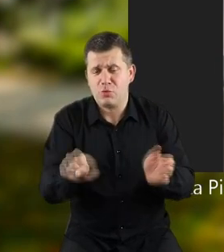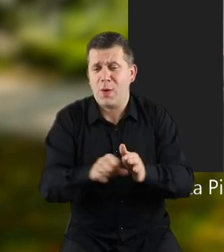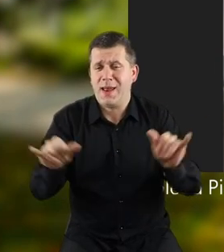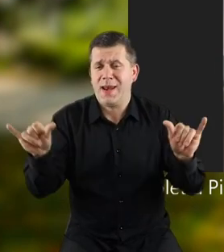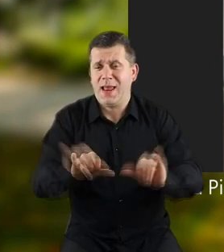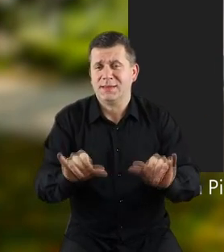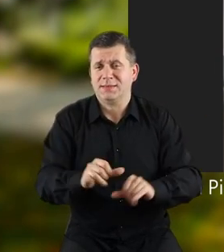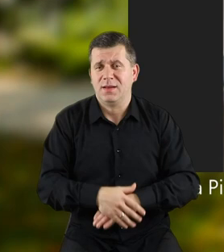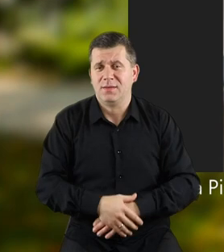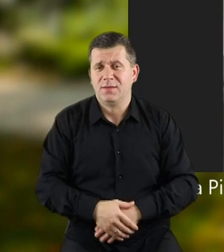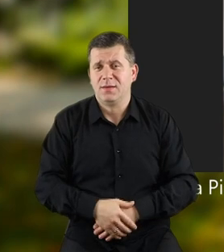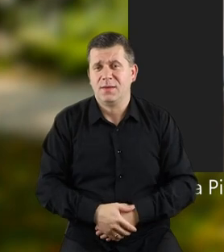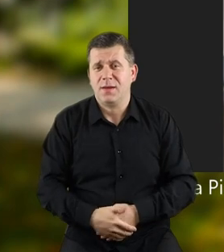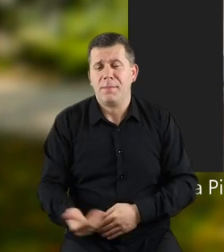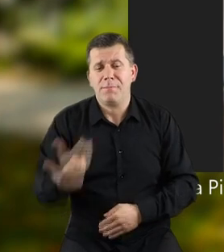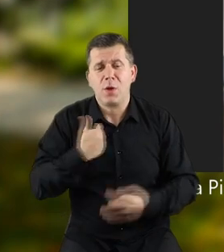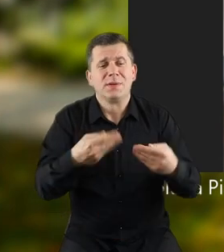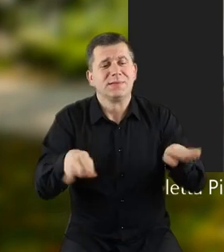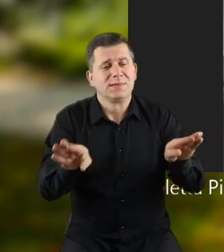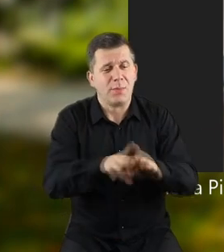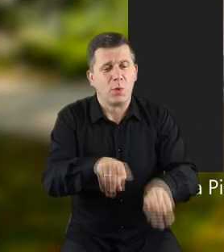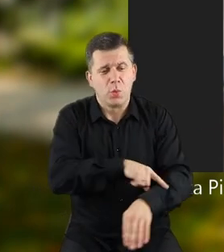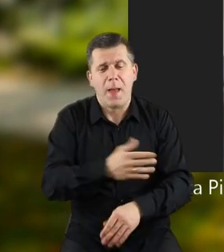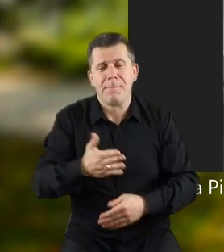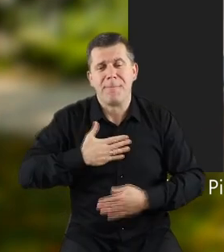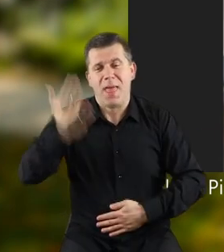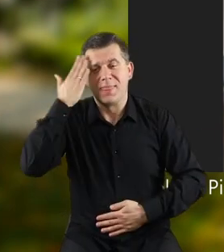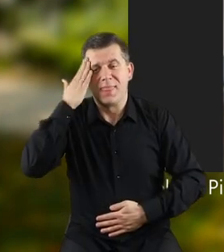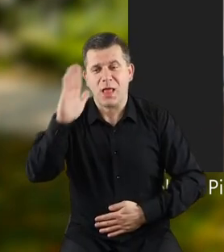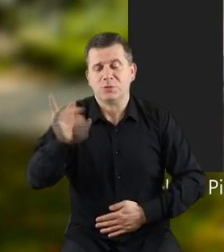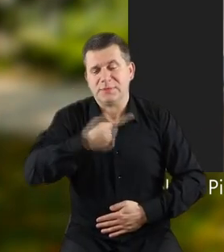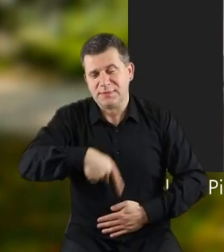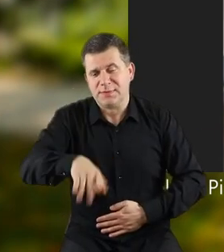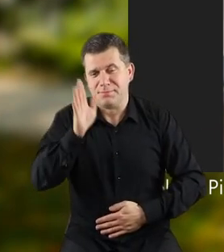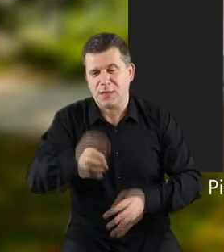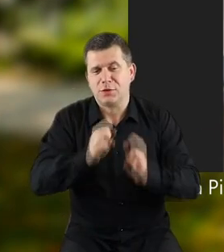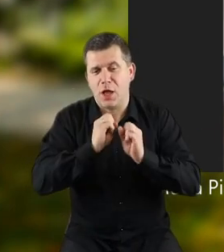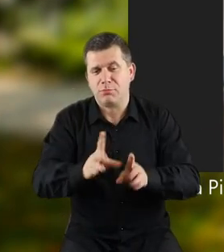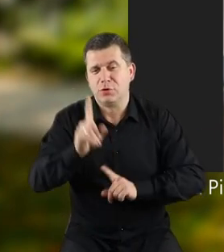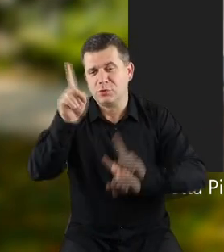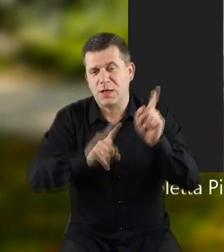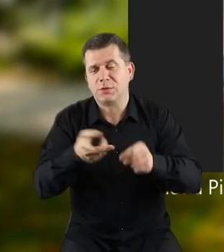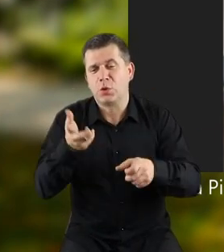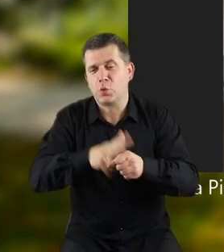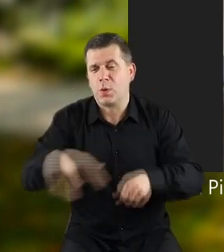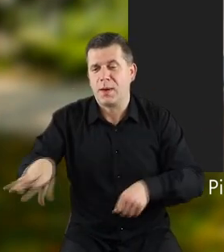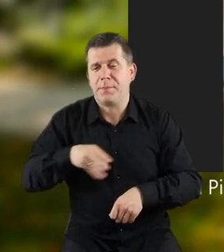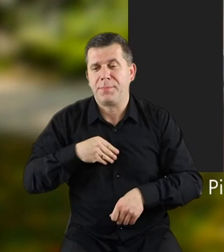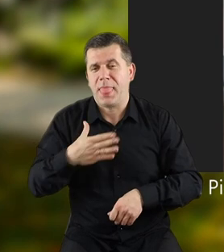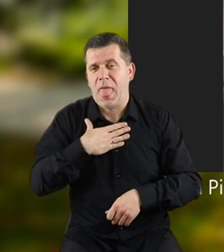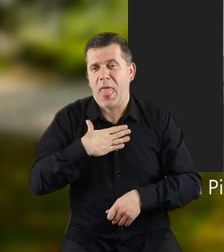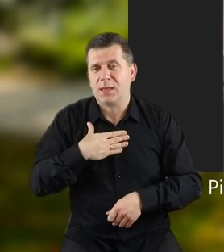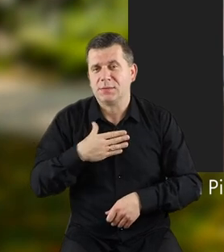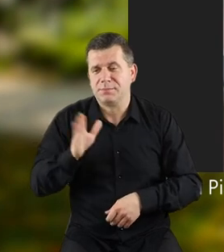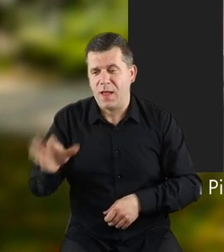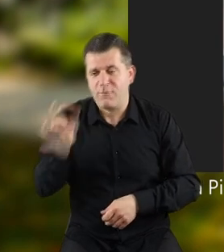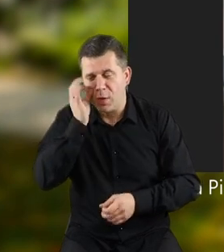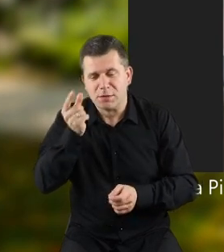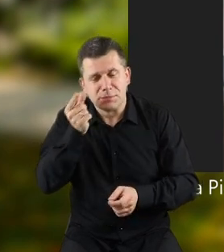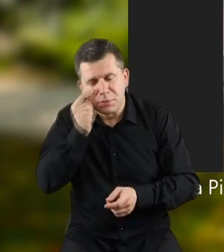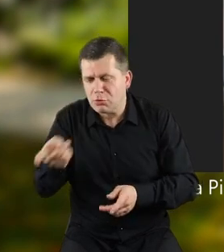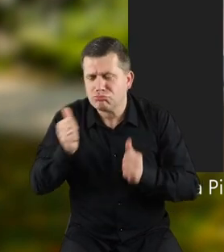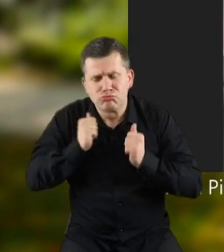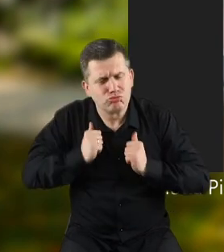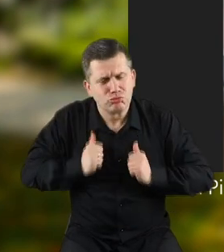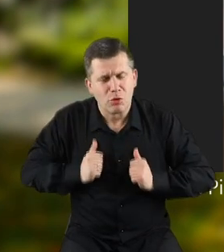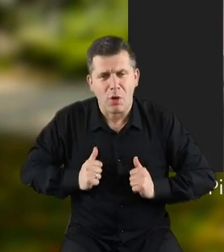nami do restauracji. No długo restauracje były zamknięte, ale mam nadzieję, że teraz też będą wpuszczali czasami do niektórych z pieskami. Ma swoje spanko,